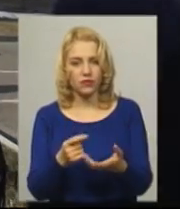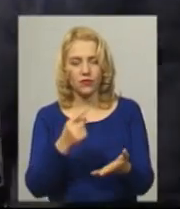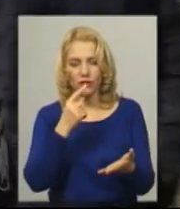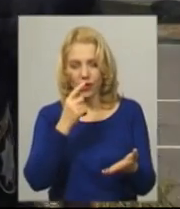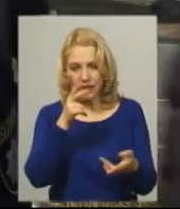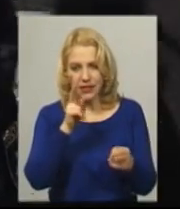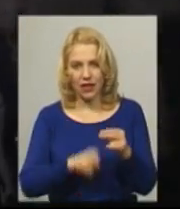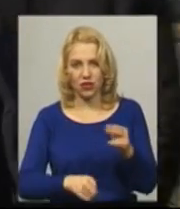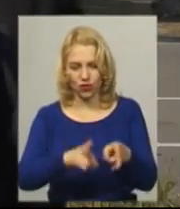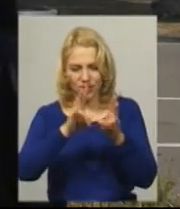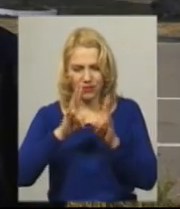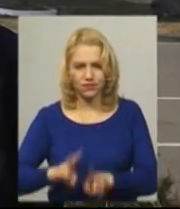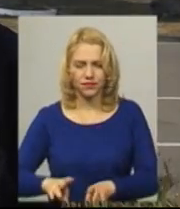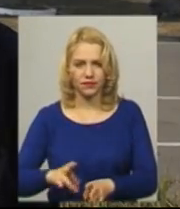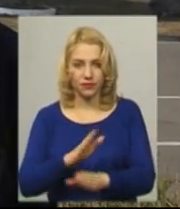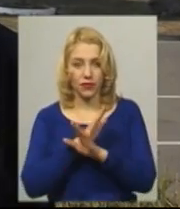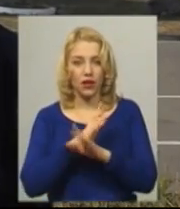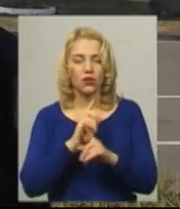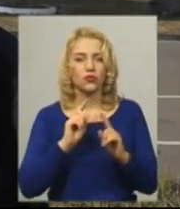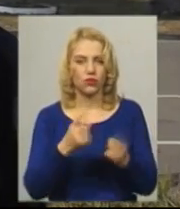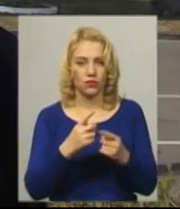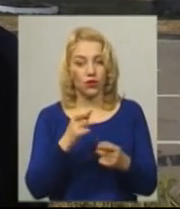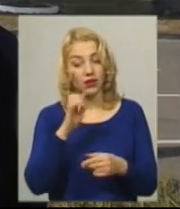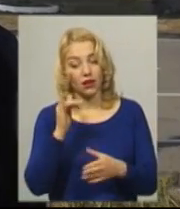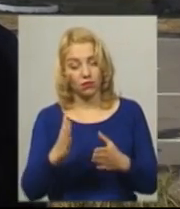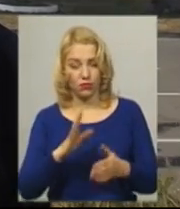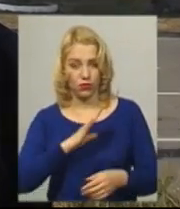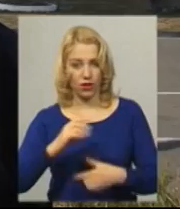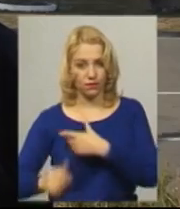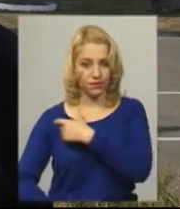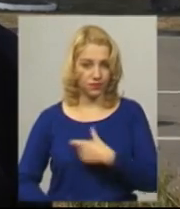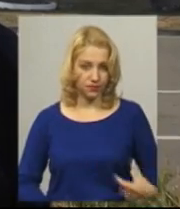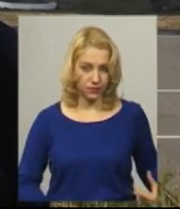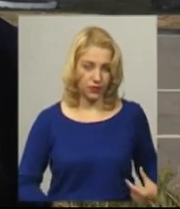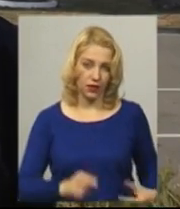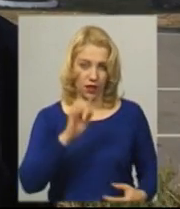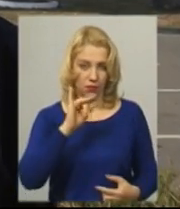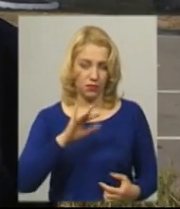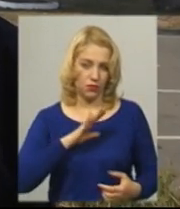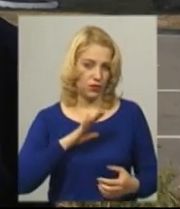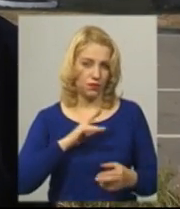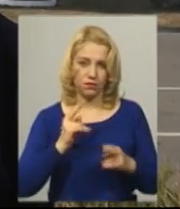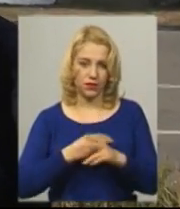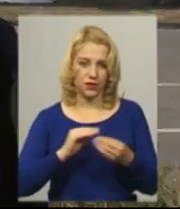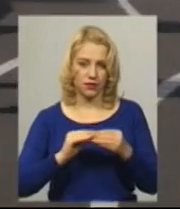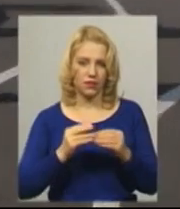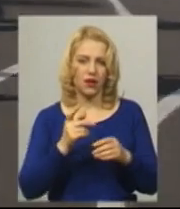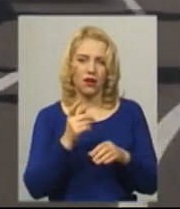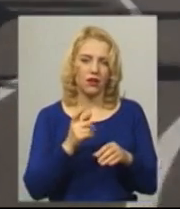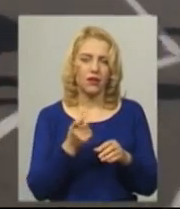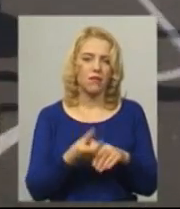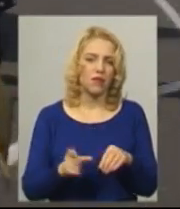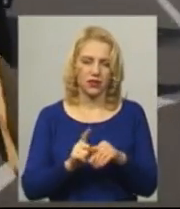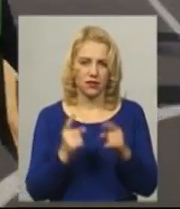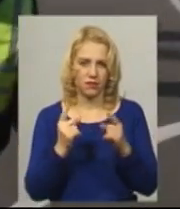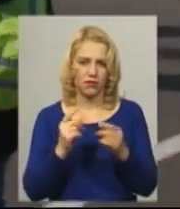летальним випадком. Хоча якби водії користувалися пасками безпеки, цього можна було поникнути. Максимально це травми. Наступна